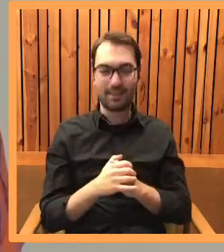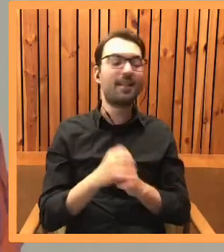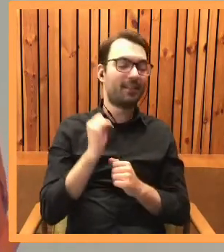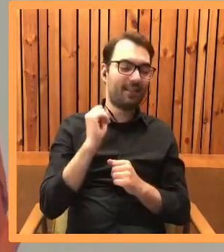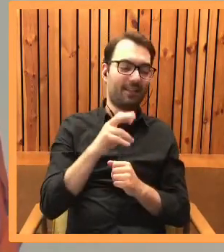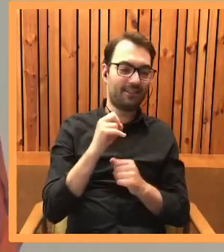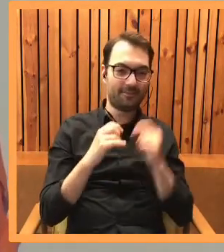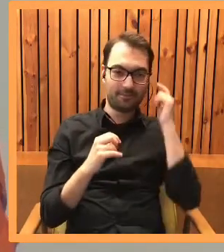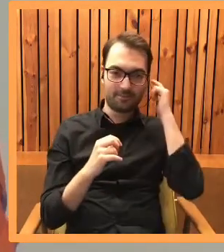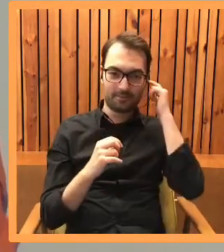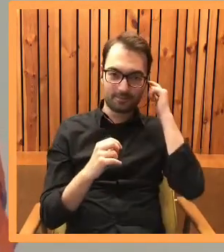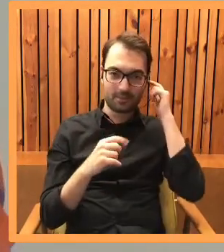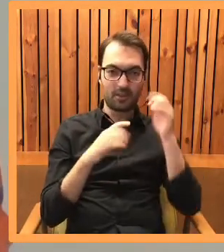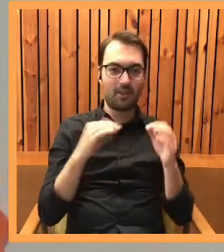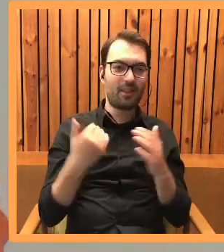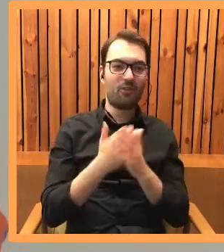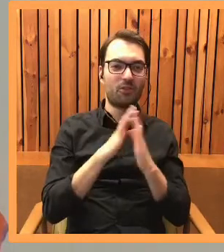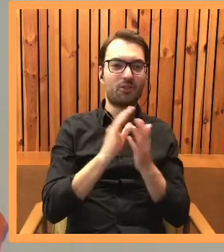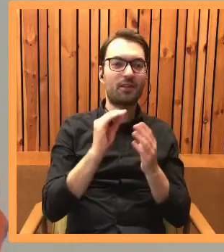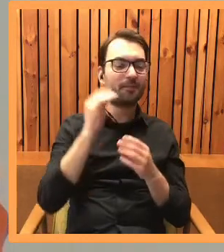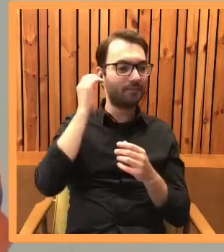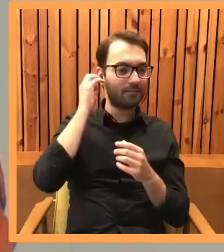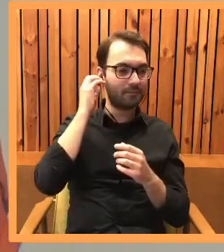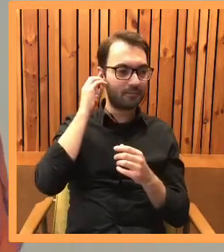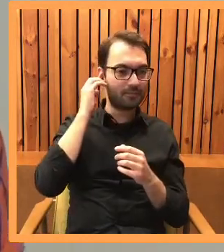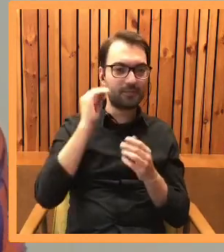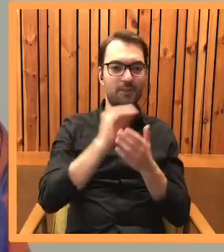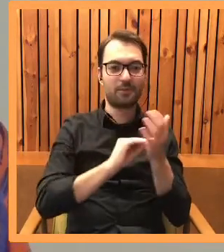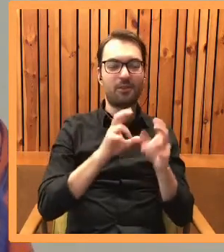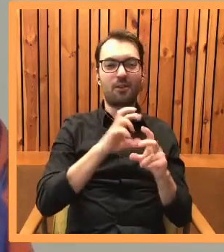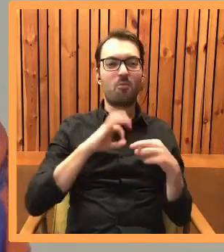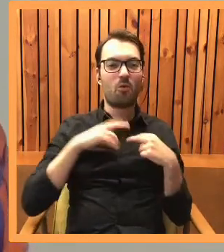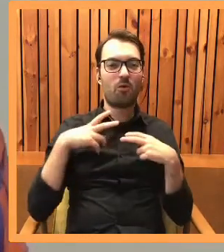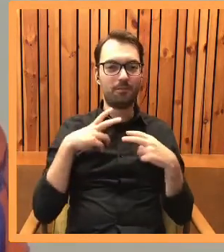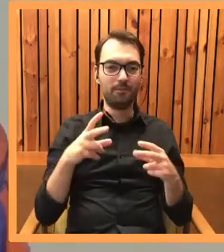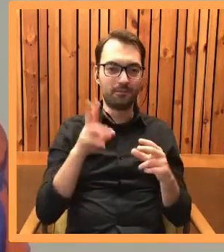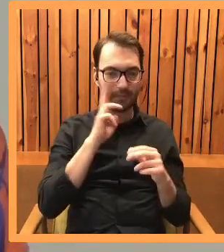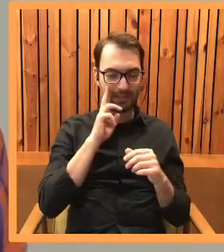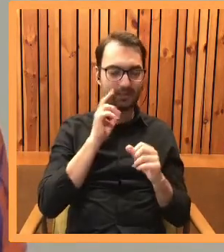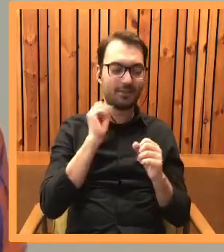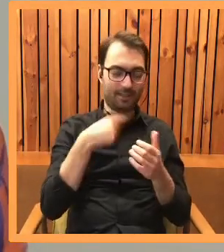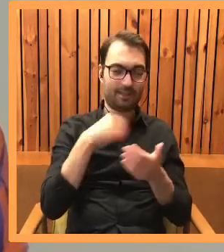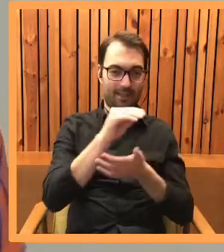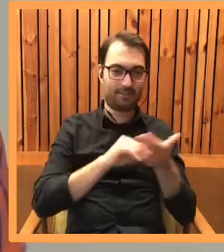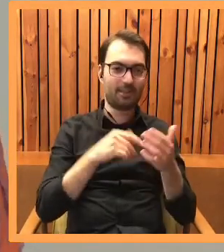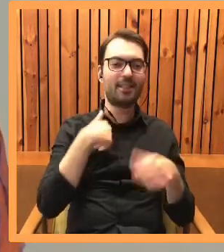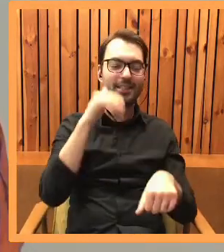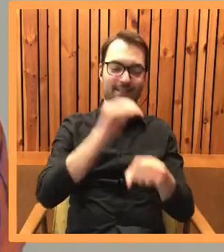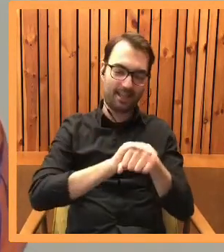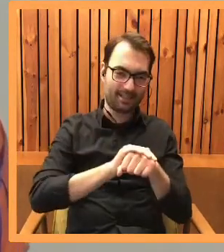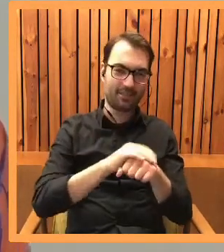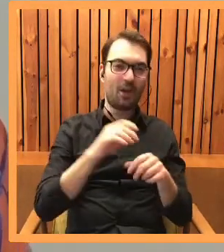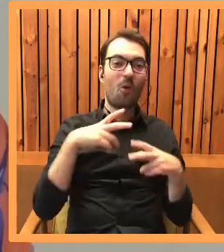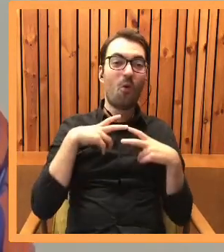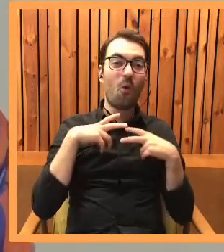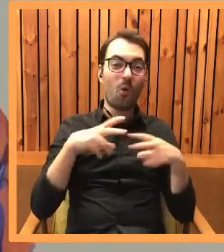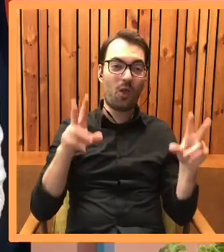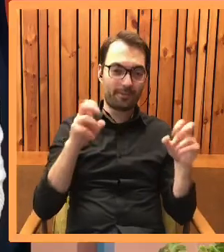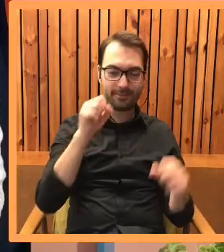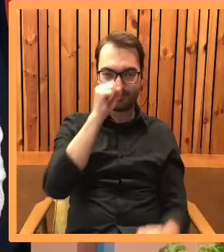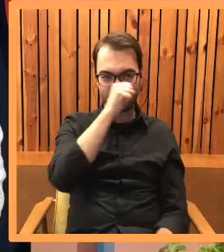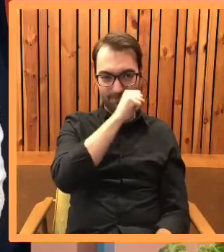Tak, tak. Ja Cię kocham, a Ty miał powstała podczas mojego urlopu macierzyńskiego i zgadzam się z Tobą, że to nie jest w żadnym razie